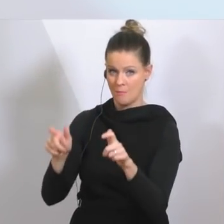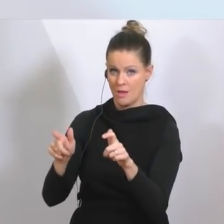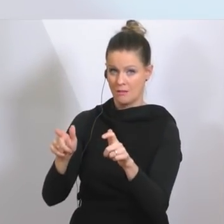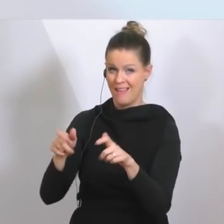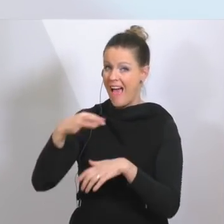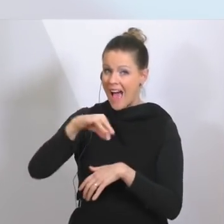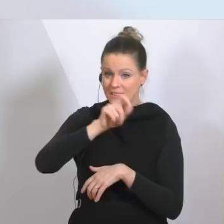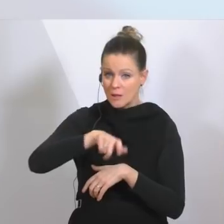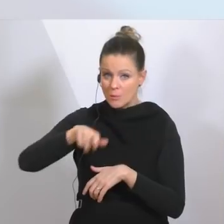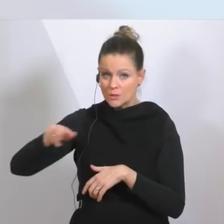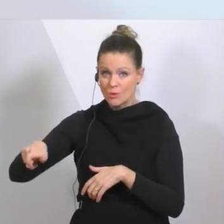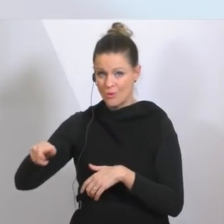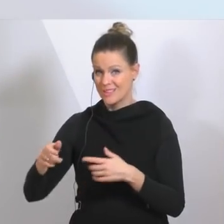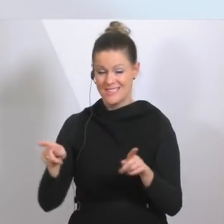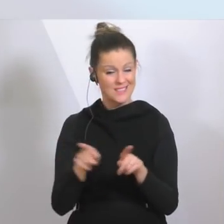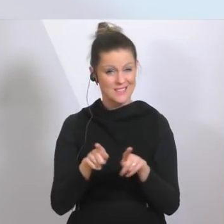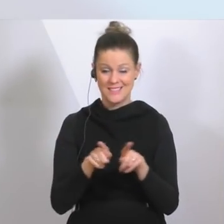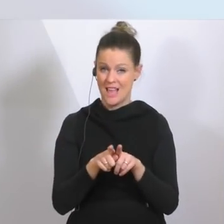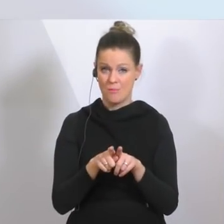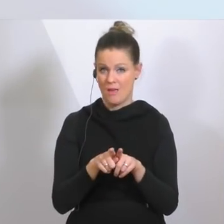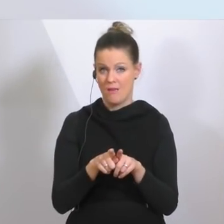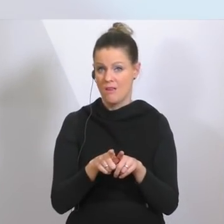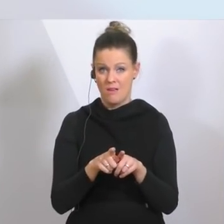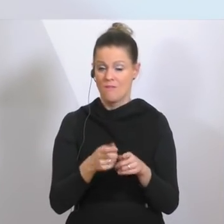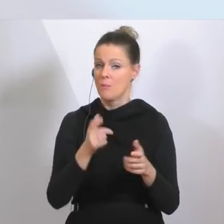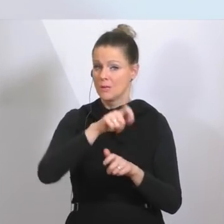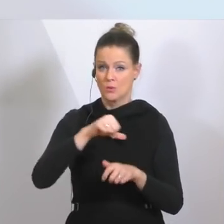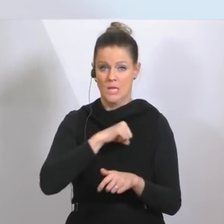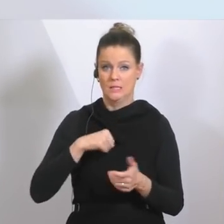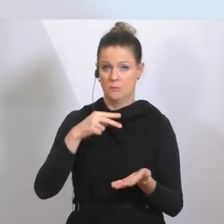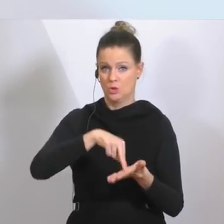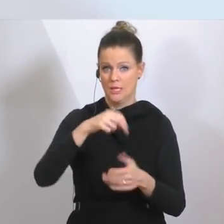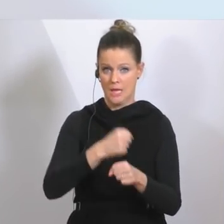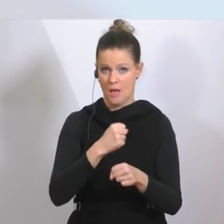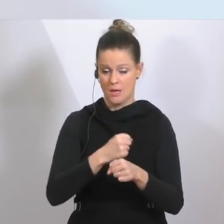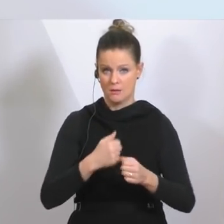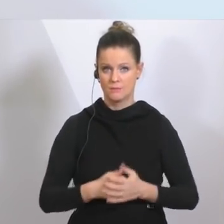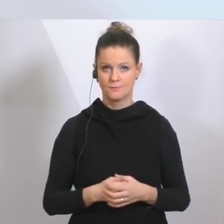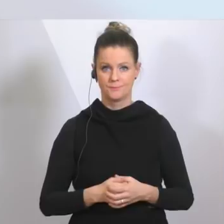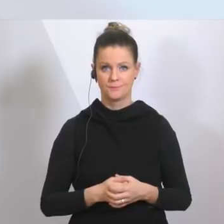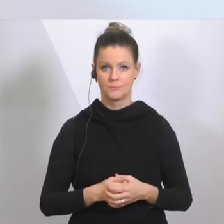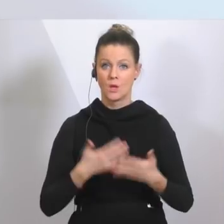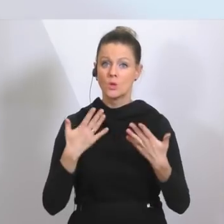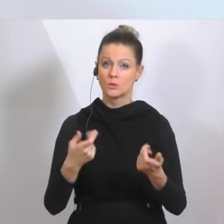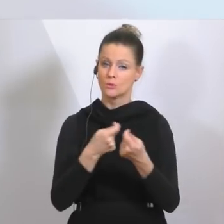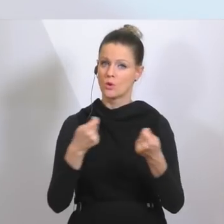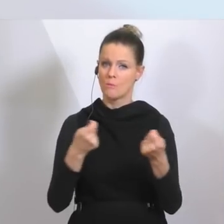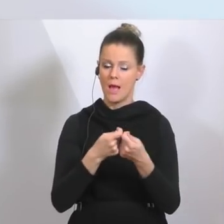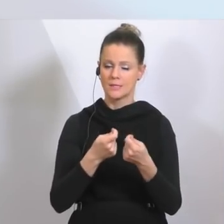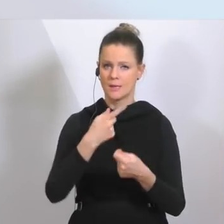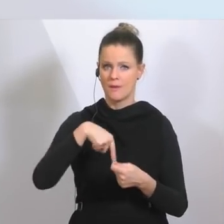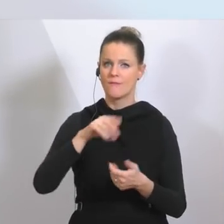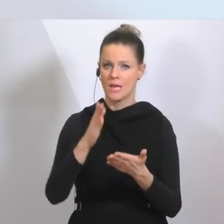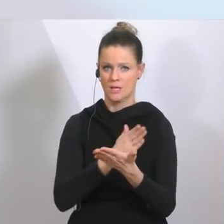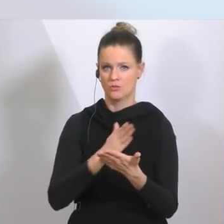den Einzelpersonenunternehmen genauso wie den Selbstständigen. Diese Maßnahmen haben uns dazu bewogen,